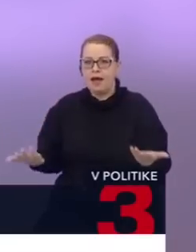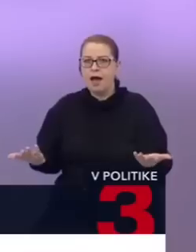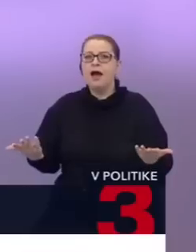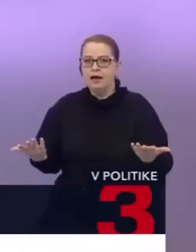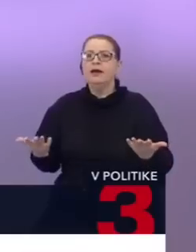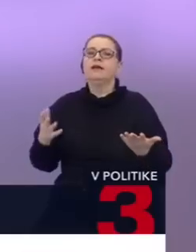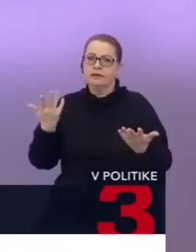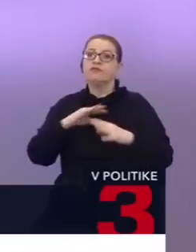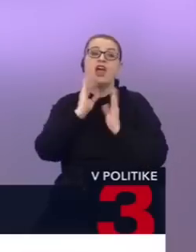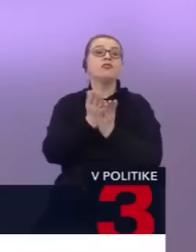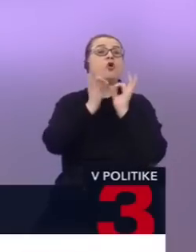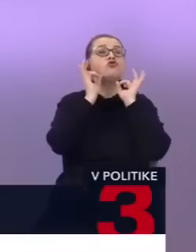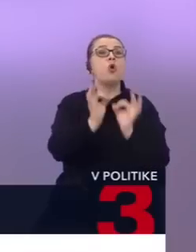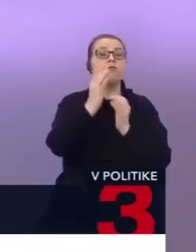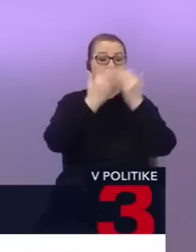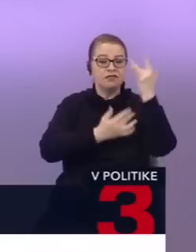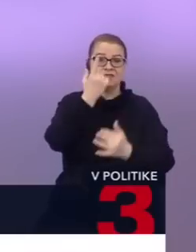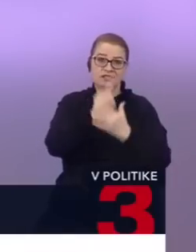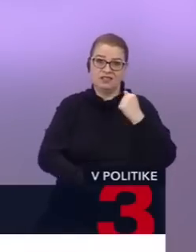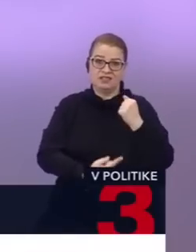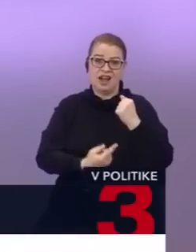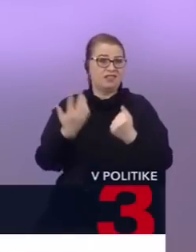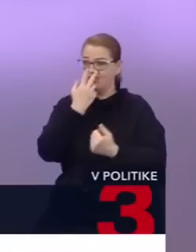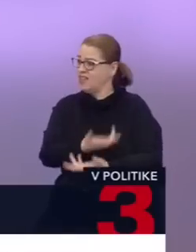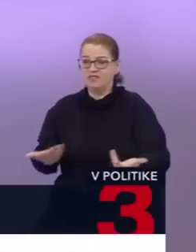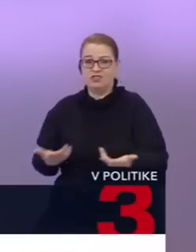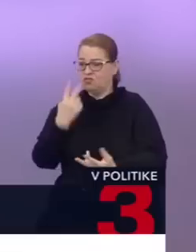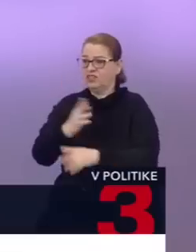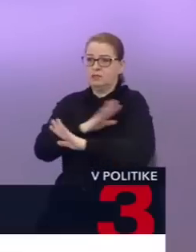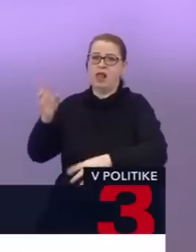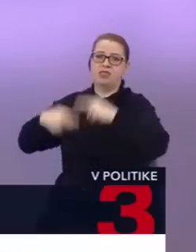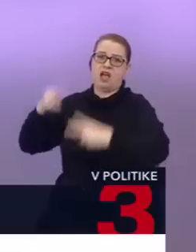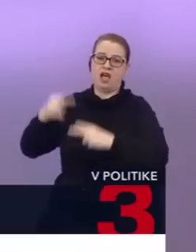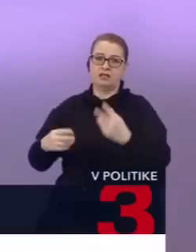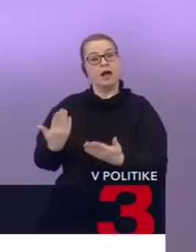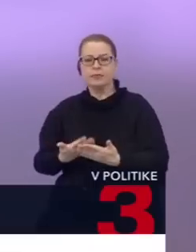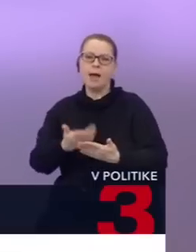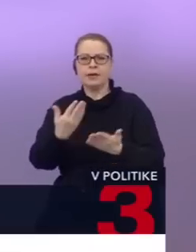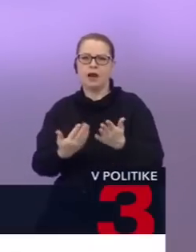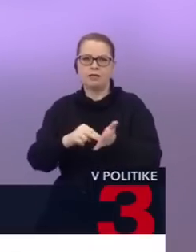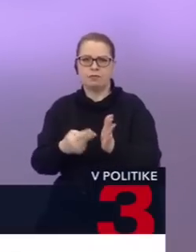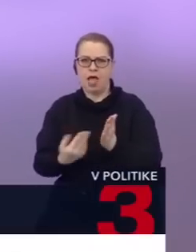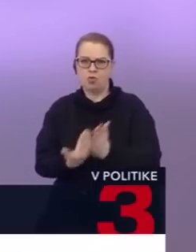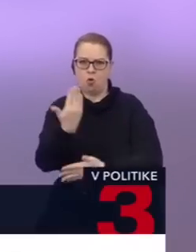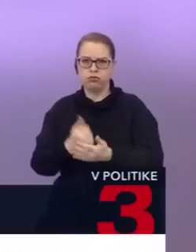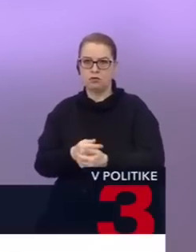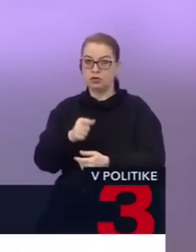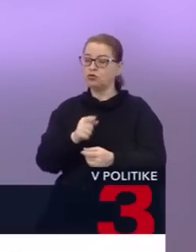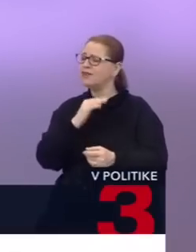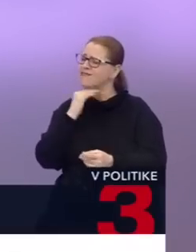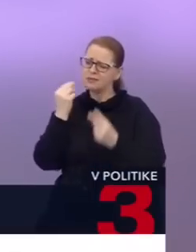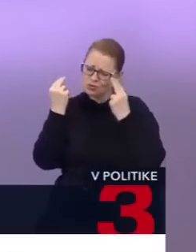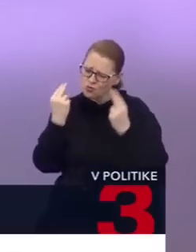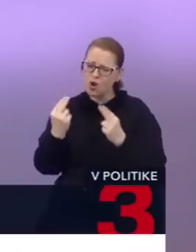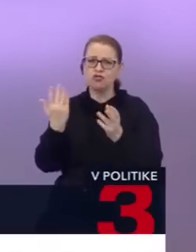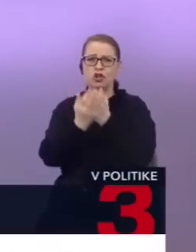všetky tie dobré výsledky, ktoré Slovensko... Lebo treba si povedať, že aj napríklad plán obnovy, o ktorom hovorí aj pani prezidentka, to je historický dokument a